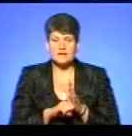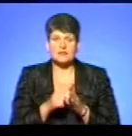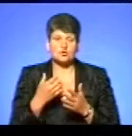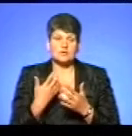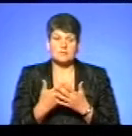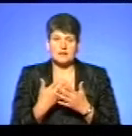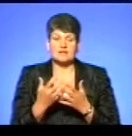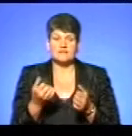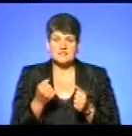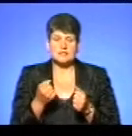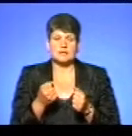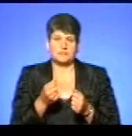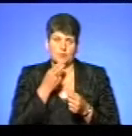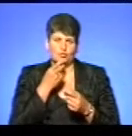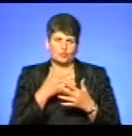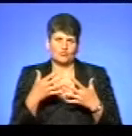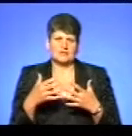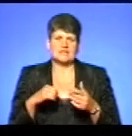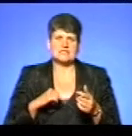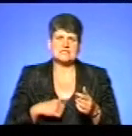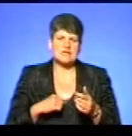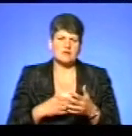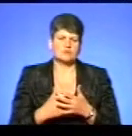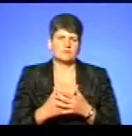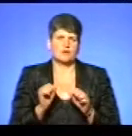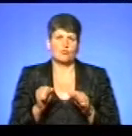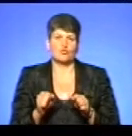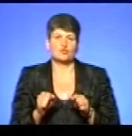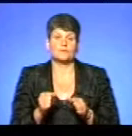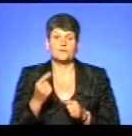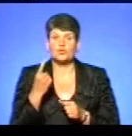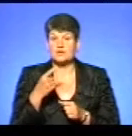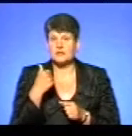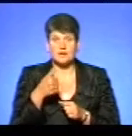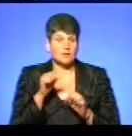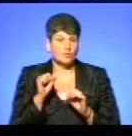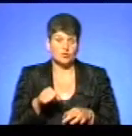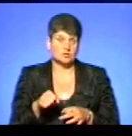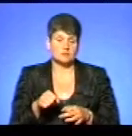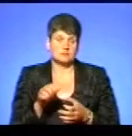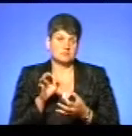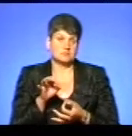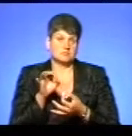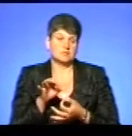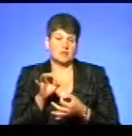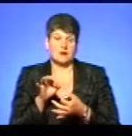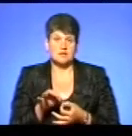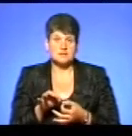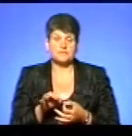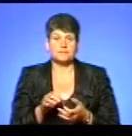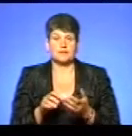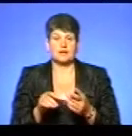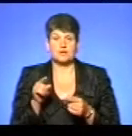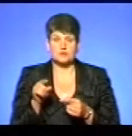наприклад, взяти продукти тваринного похоження, салом в салі може зберегатися до року в солоному салі. Навіть дані деякі більше. От, якщо